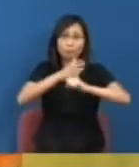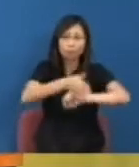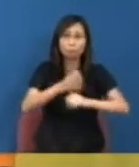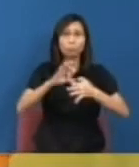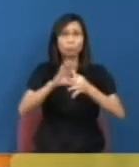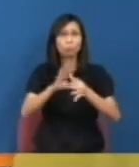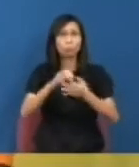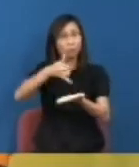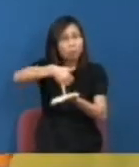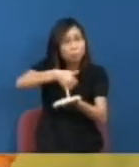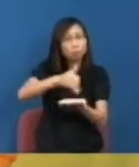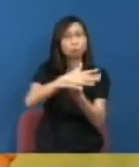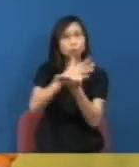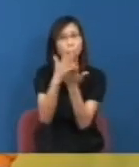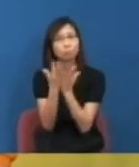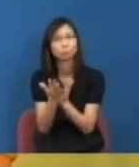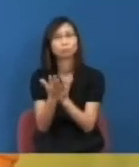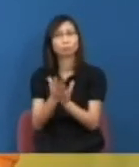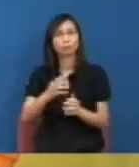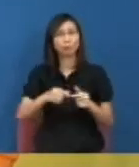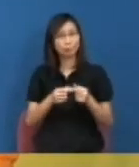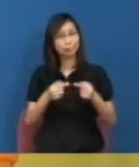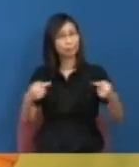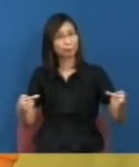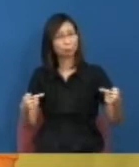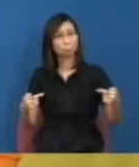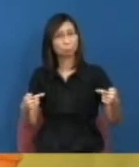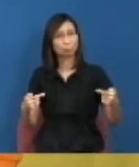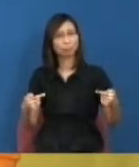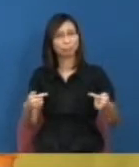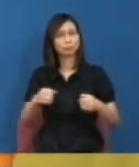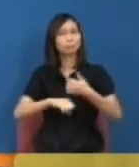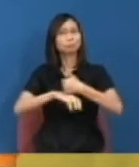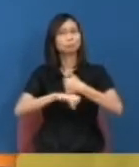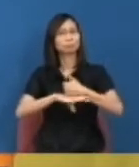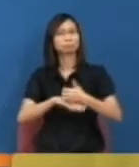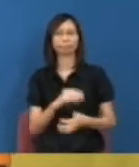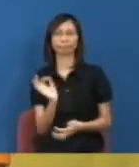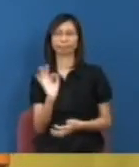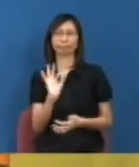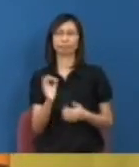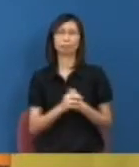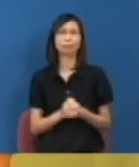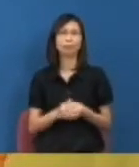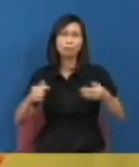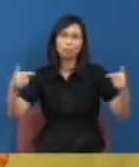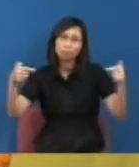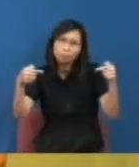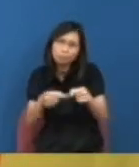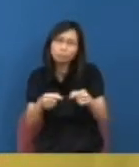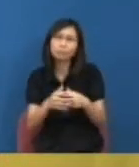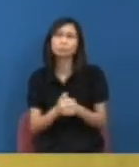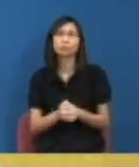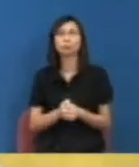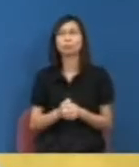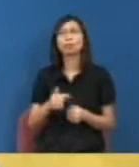那種那種情懷基本上已經不復存在或者其實不是見到很多學生有這種感覺應該說